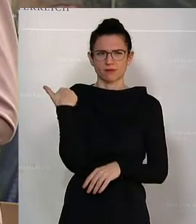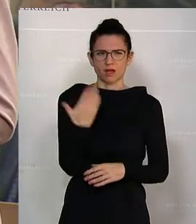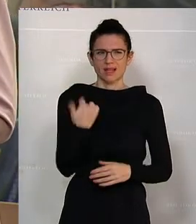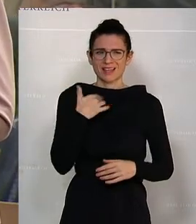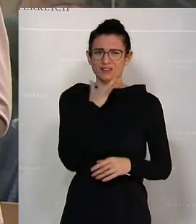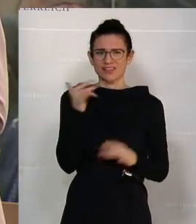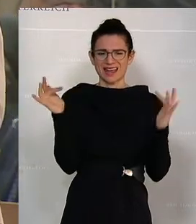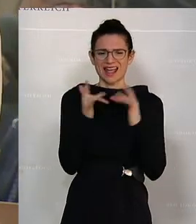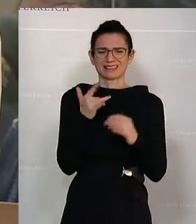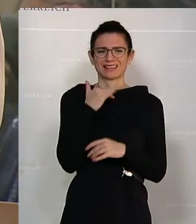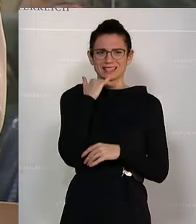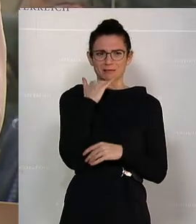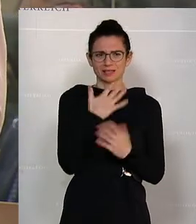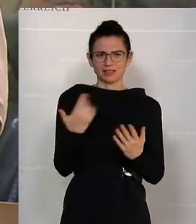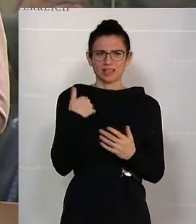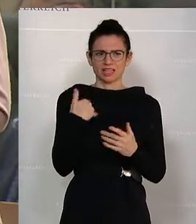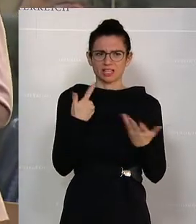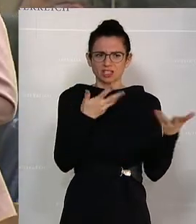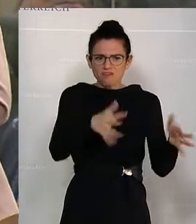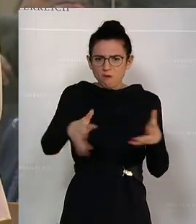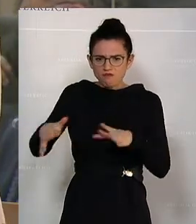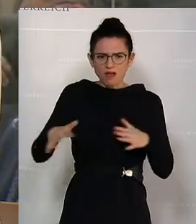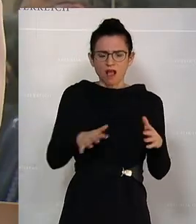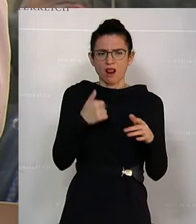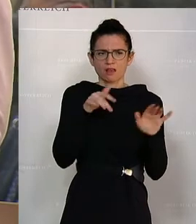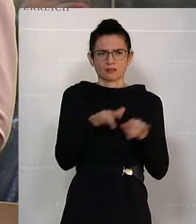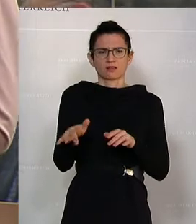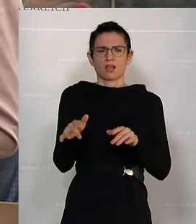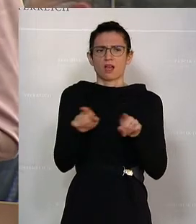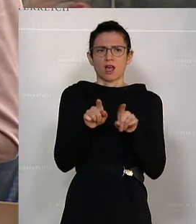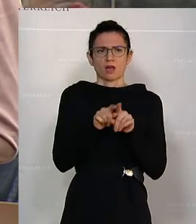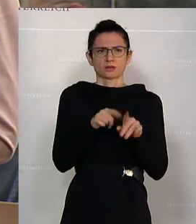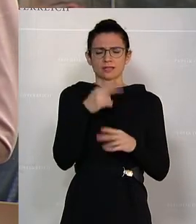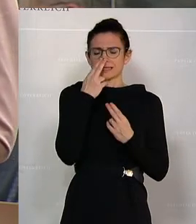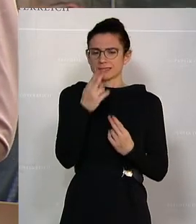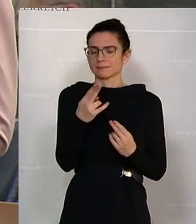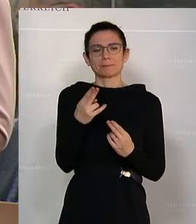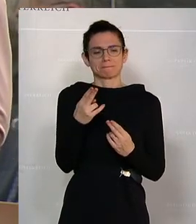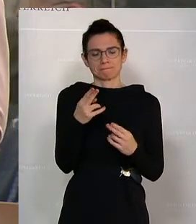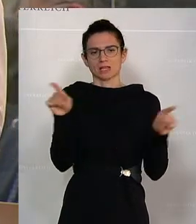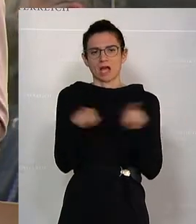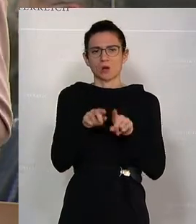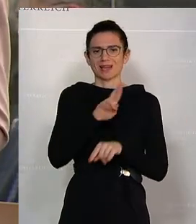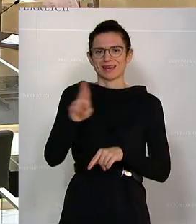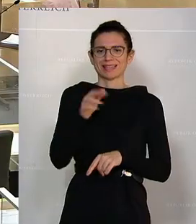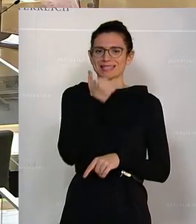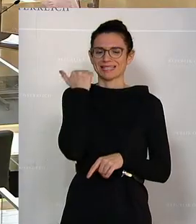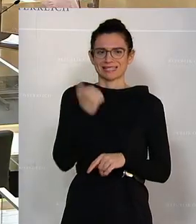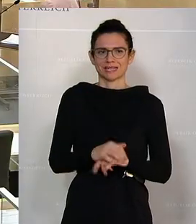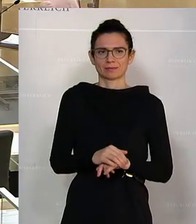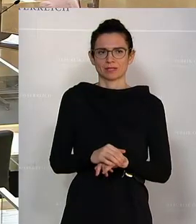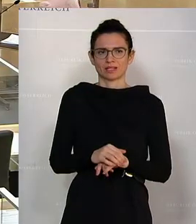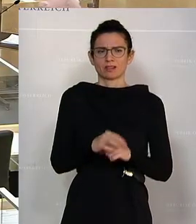antisemitischen Vorfällen haben auch einen eindeutigen rechtsextremen Hintergrund. Auf Basis auch dieser